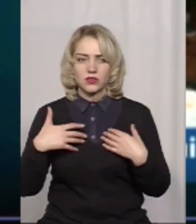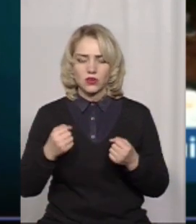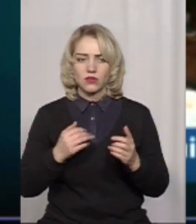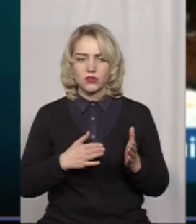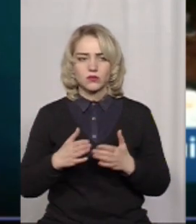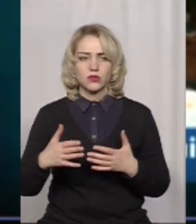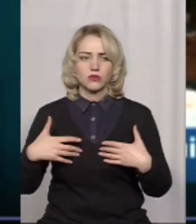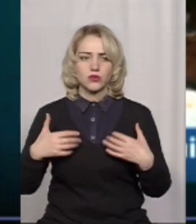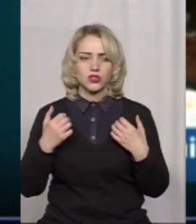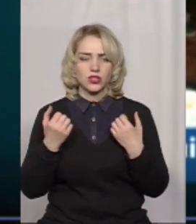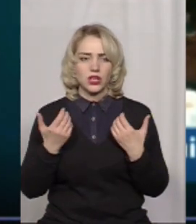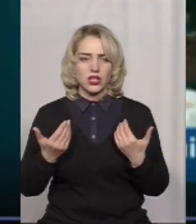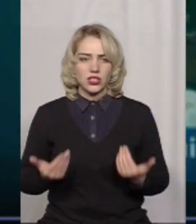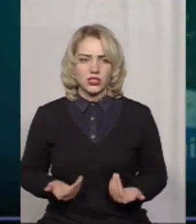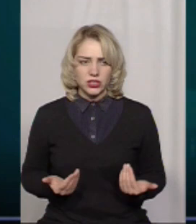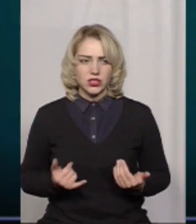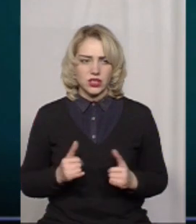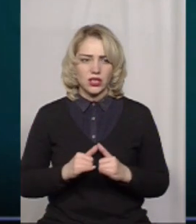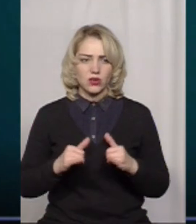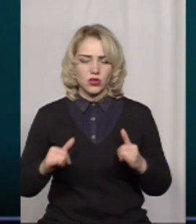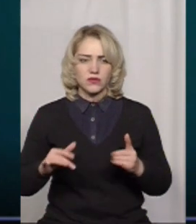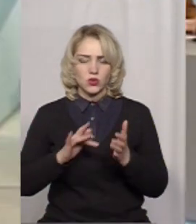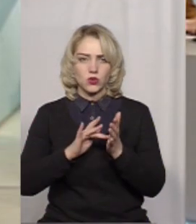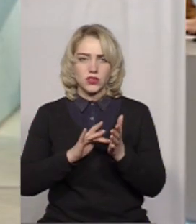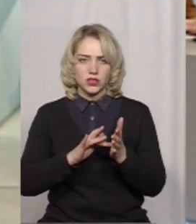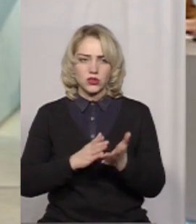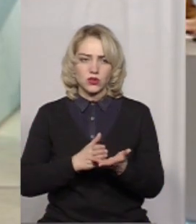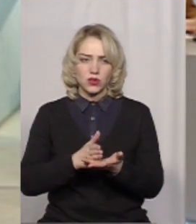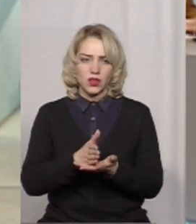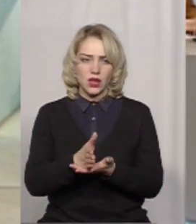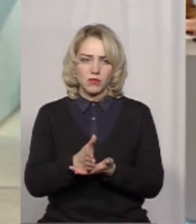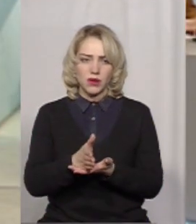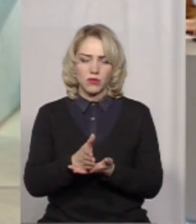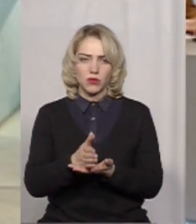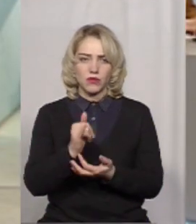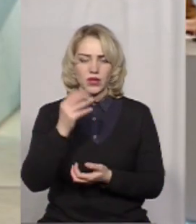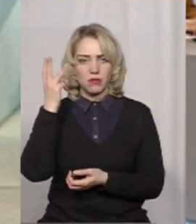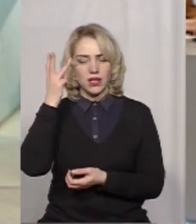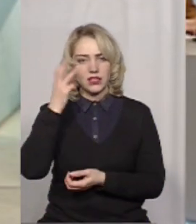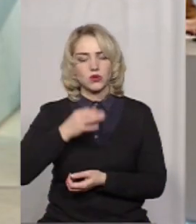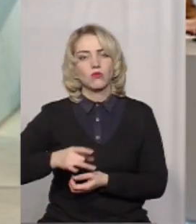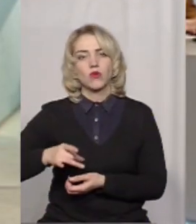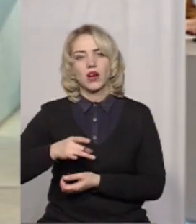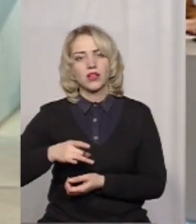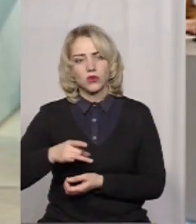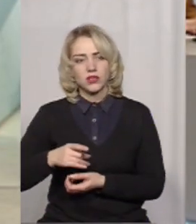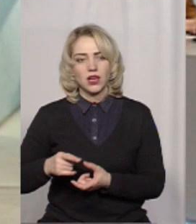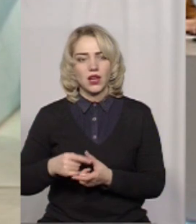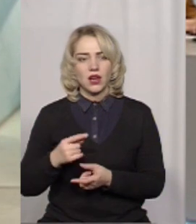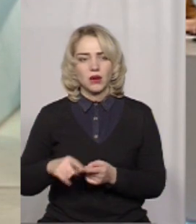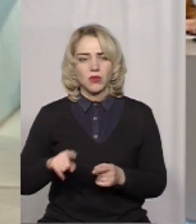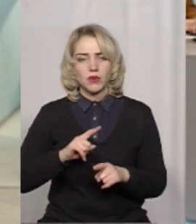спожобу життя і розвиток туристичного напрямку в Хмельницькому районі. Або